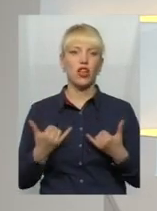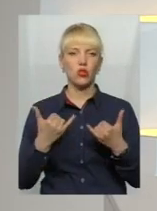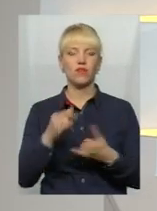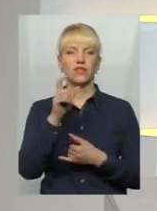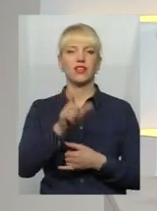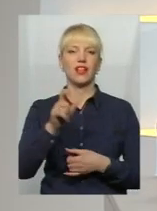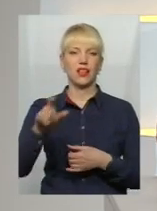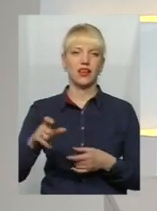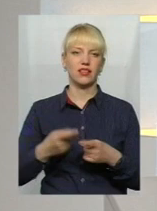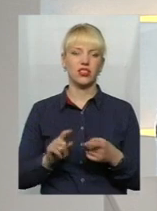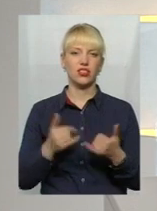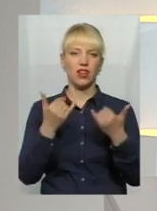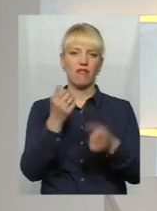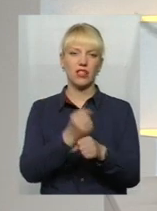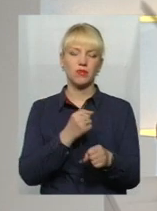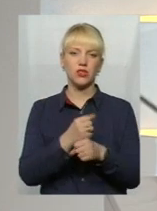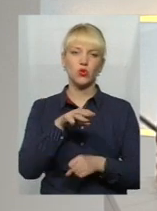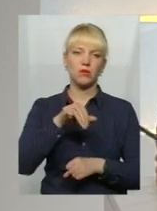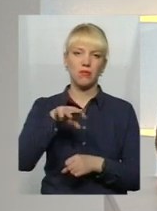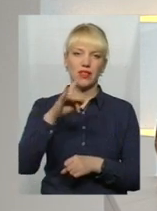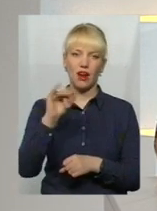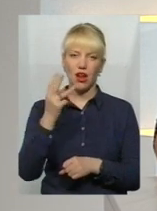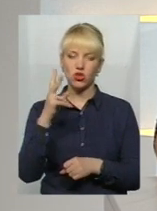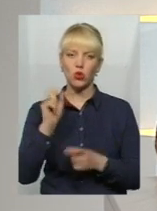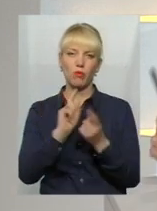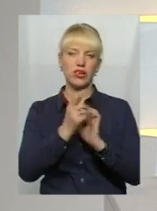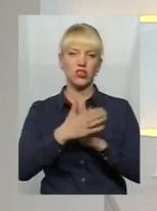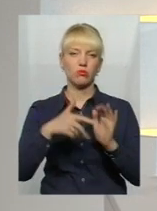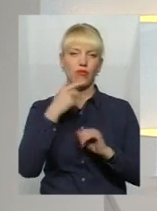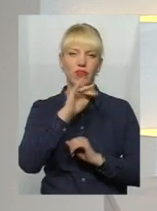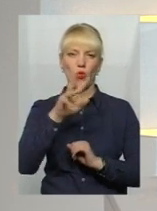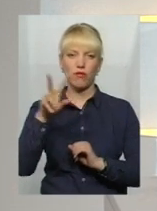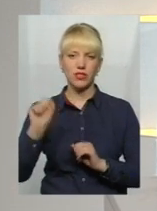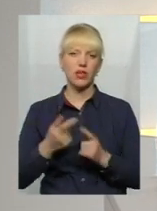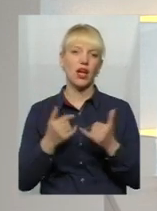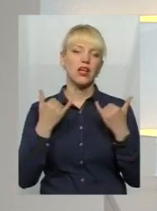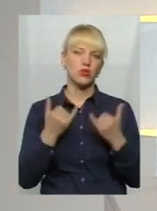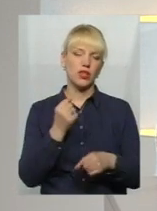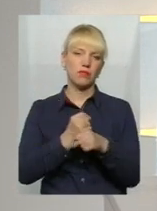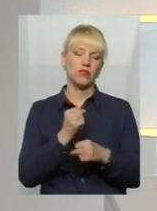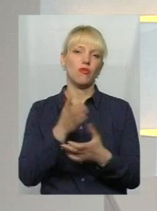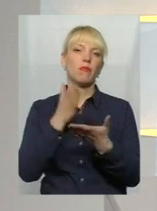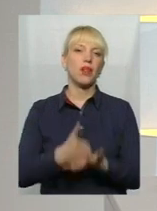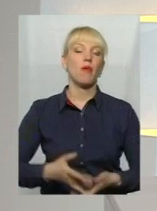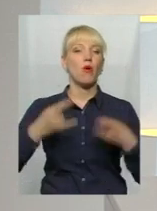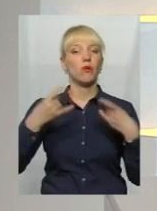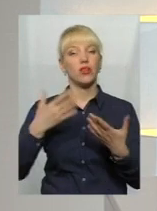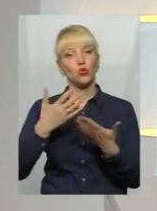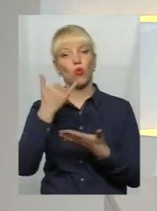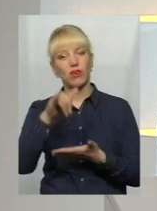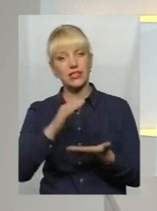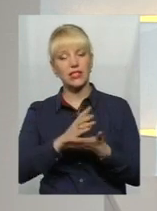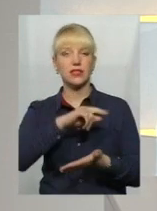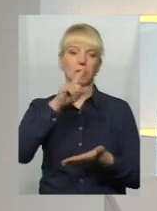Сьогодні у студії для вас працюю я, Юна Мітрашко, сурдопереклад Оксана Фіновська. І працюємо для вас у прямому ефірі. Якщо у вас є питання або